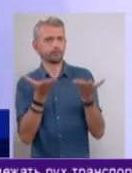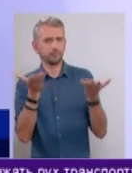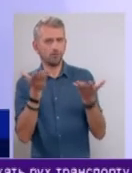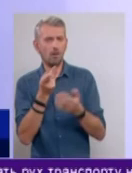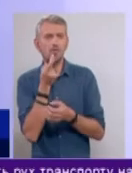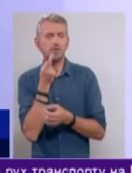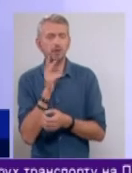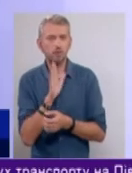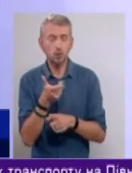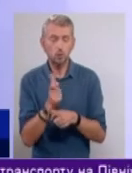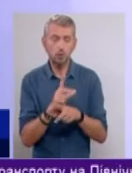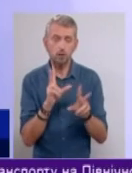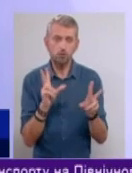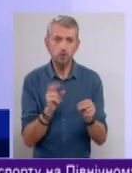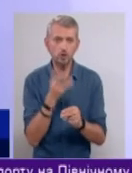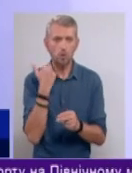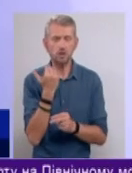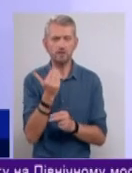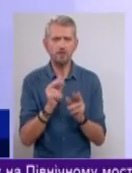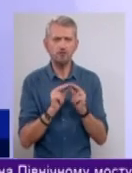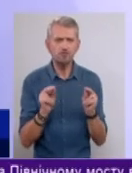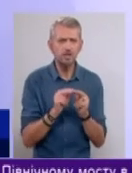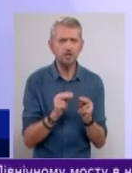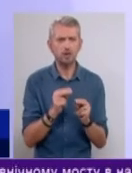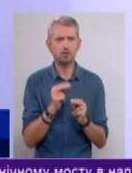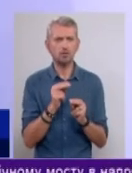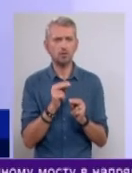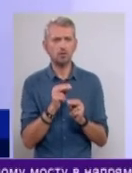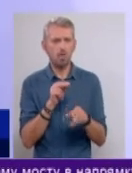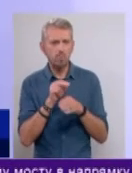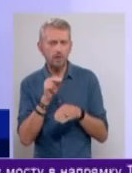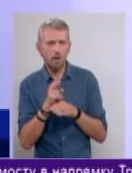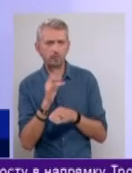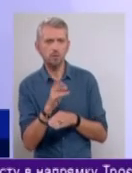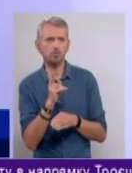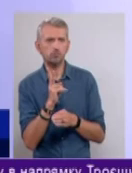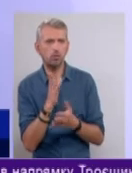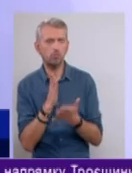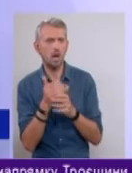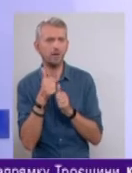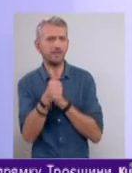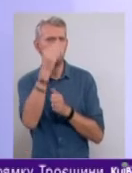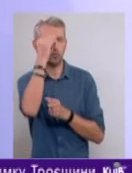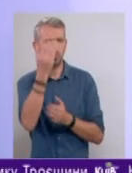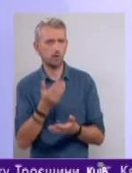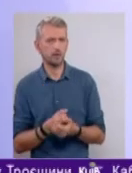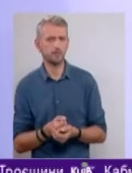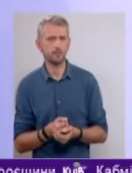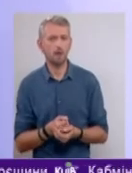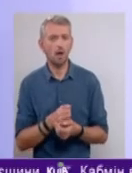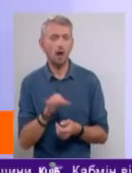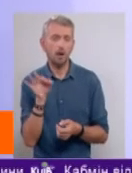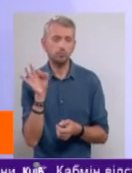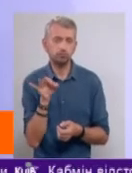ну, дуже пощастить, коли твій вчитель, твої якісь наставники, вони являються для тебе лідером думки. А зачасту діти